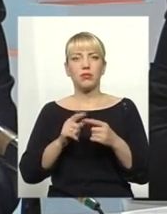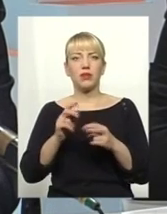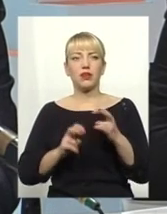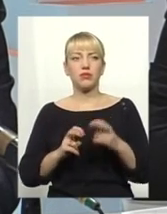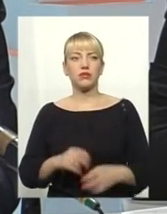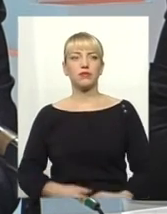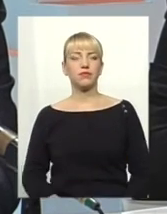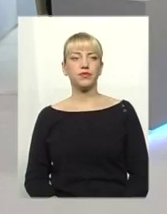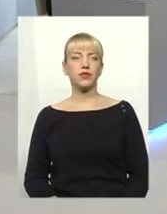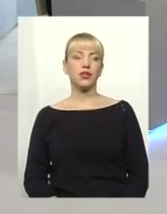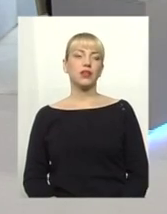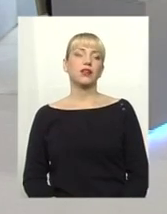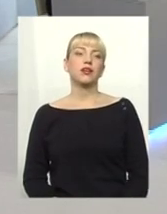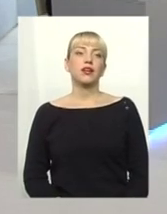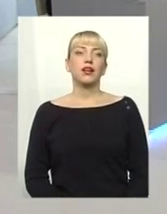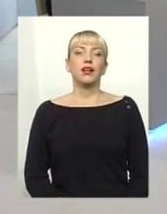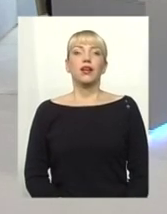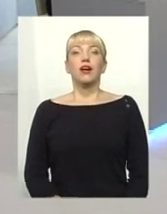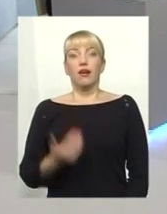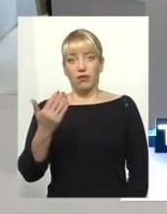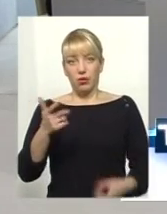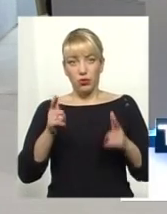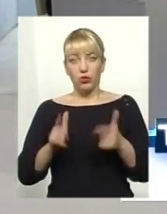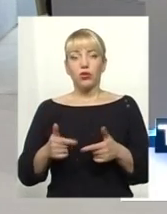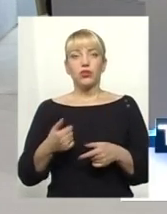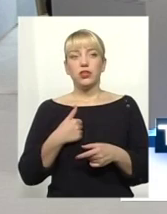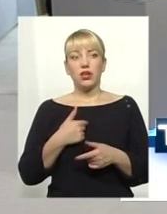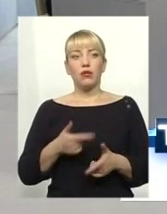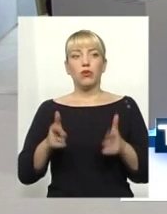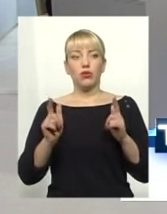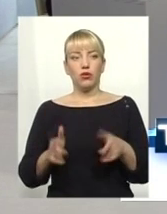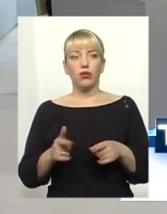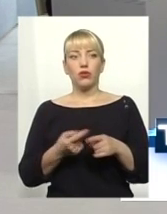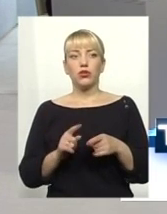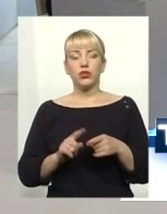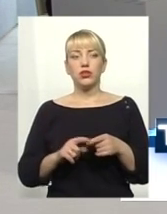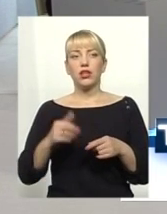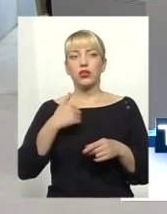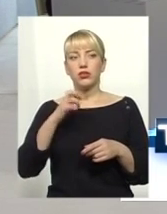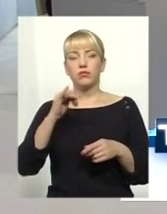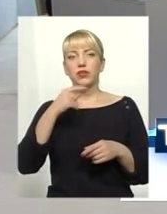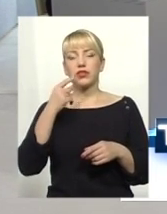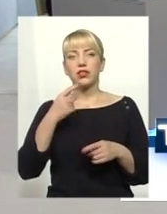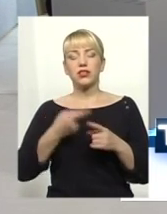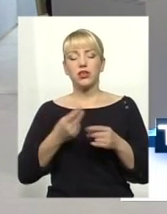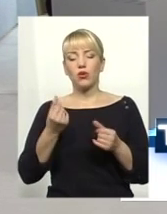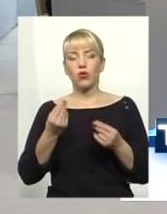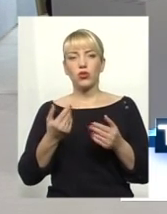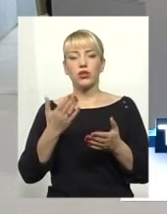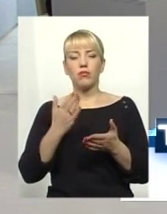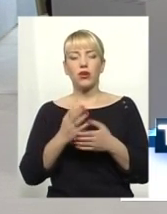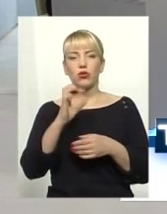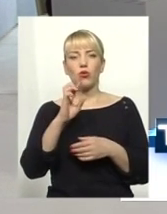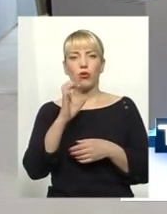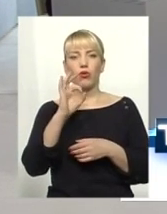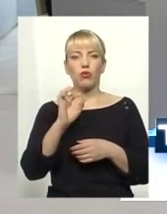Ви погоджуєтеся, Реприємнич? Я погоджуюся, але хотів би доповнити, по-перше, якраз ці готівкові кошти, вони можуть мати ще офшорне